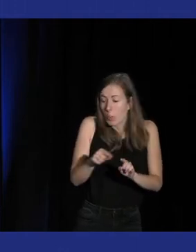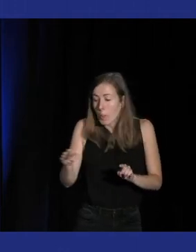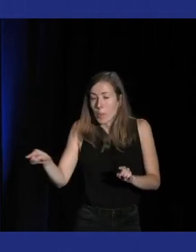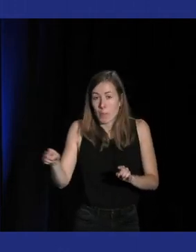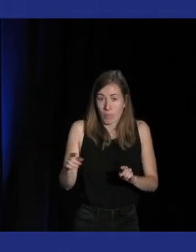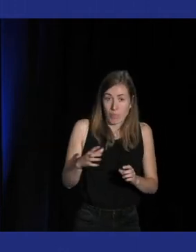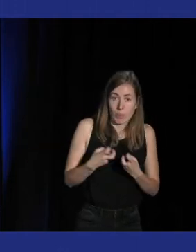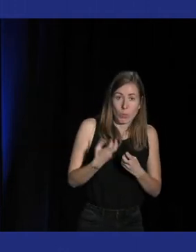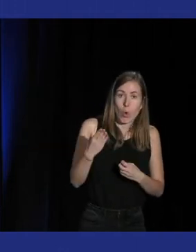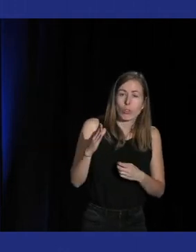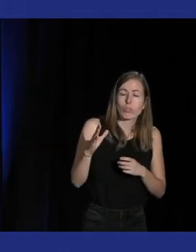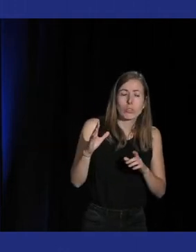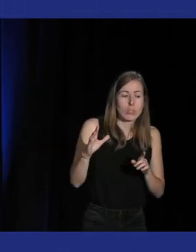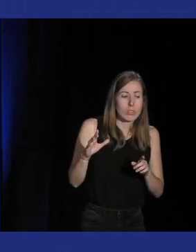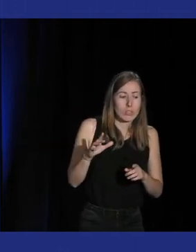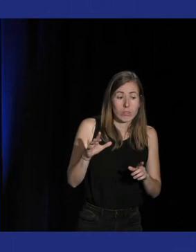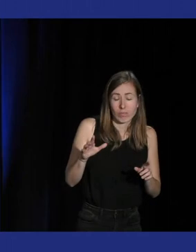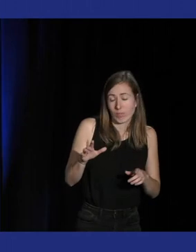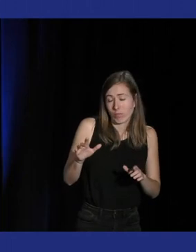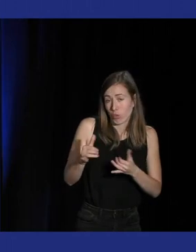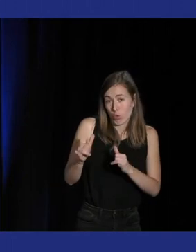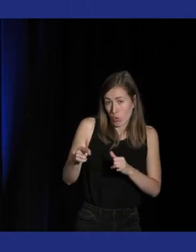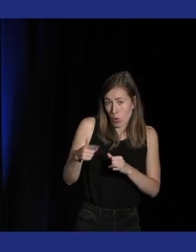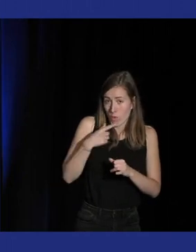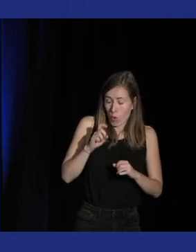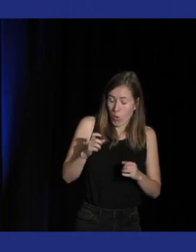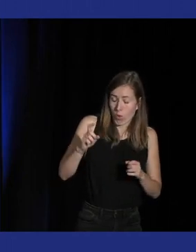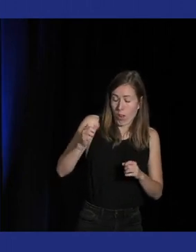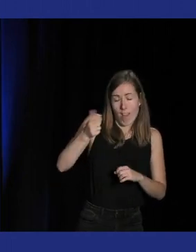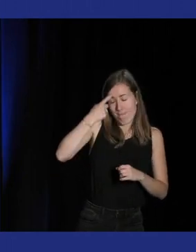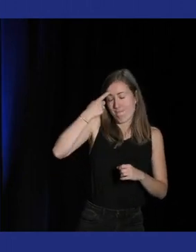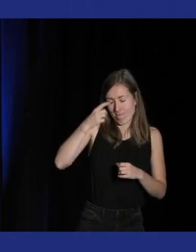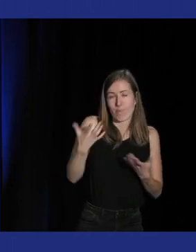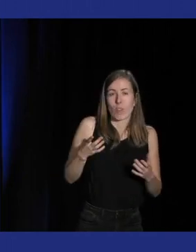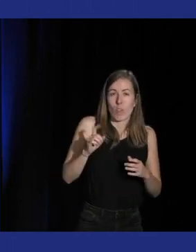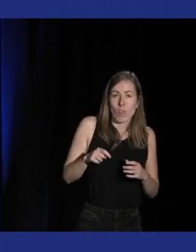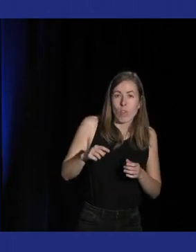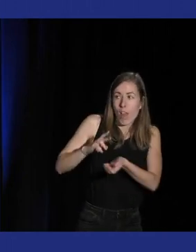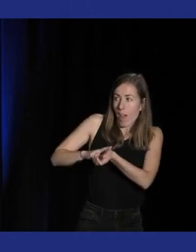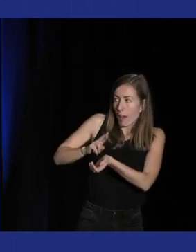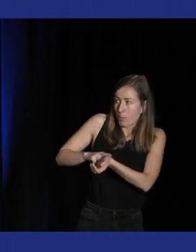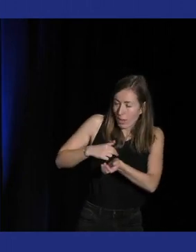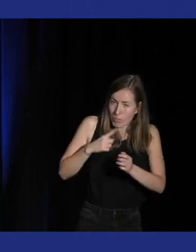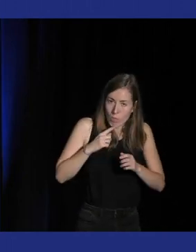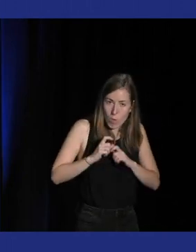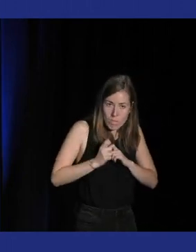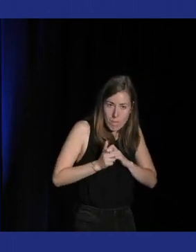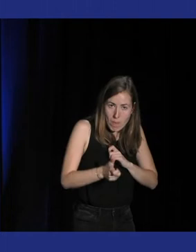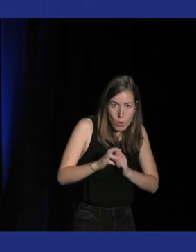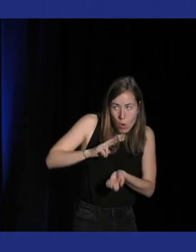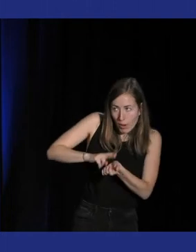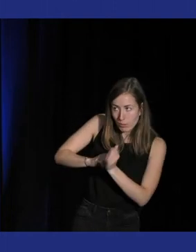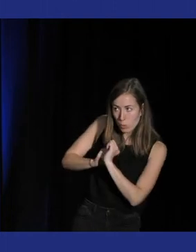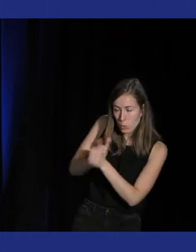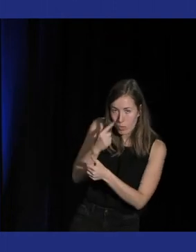Crypt of the Dependenceur où en fait on va devoir avancer en rythme pour progresser justement et battre des ennemis est-ce que vous pensez